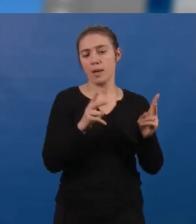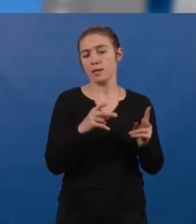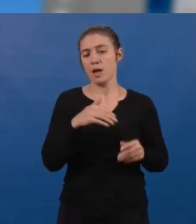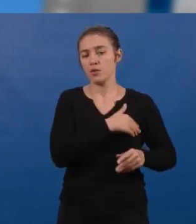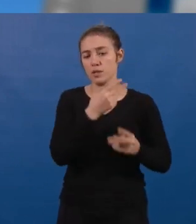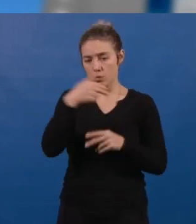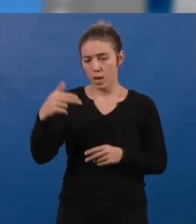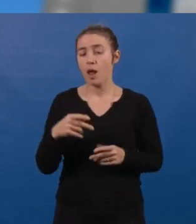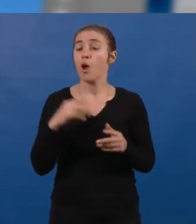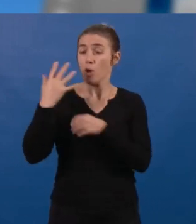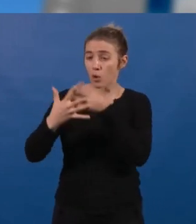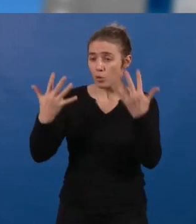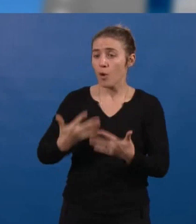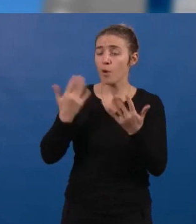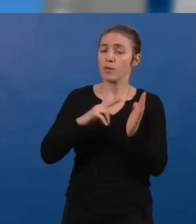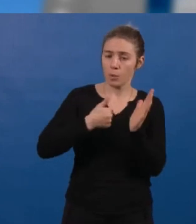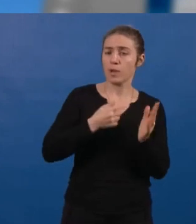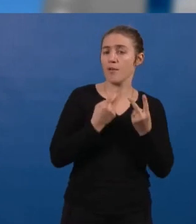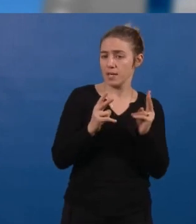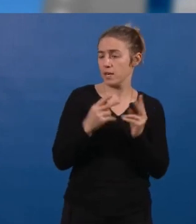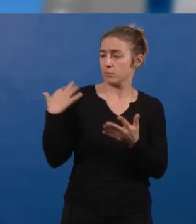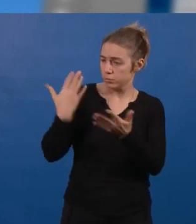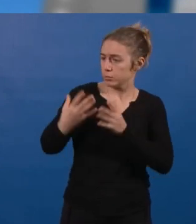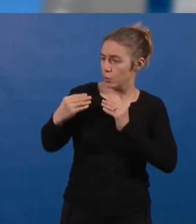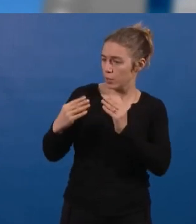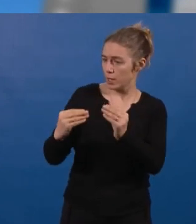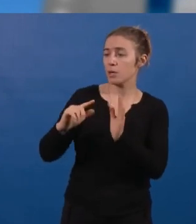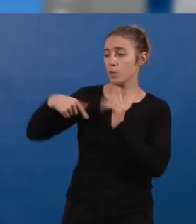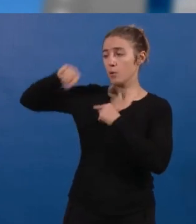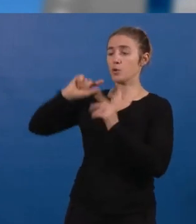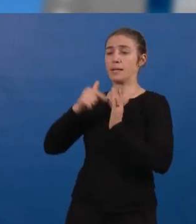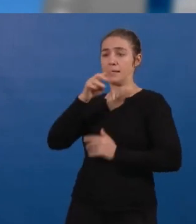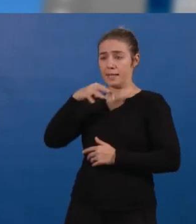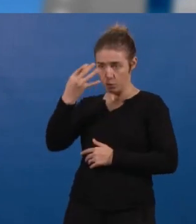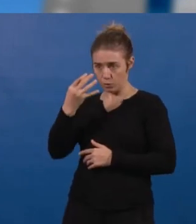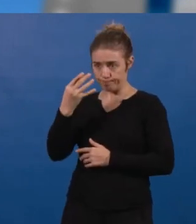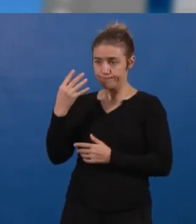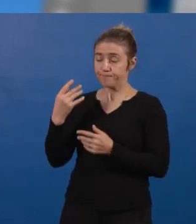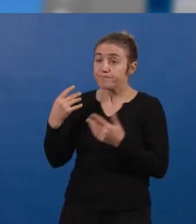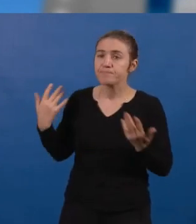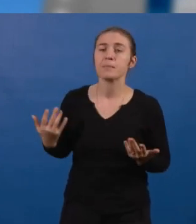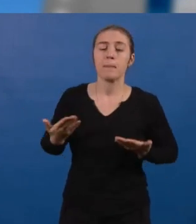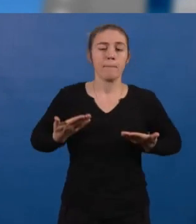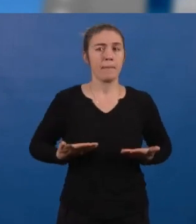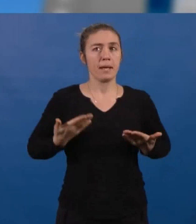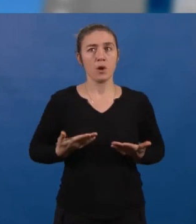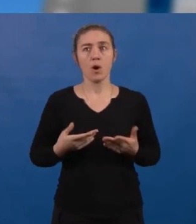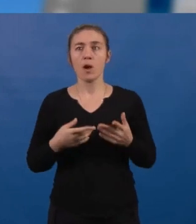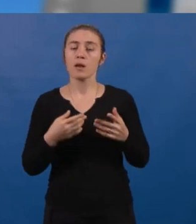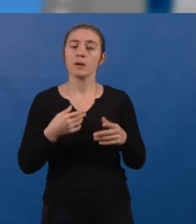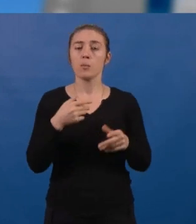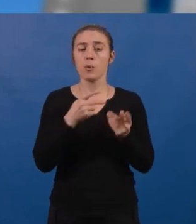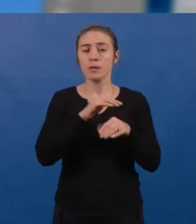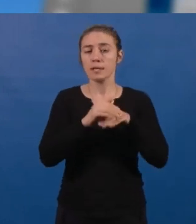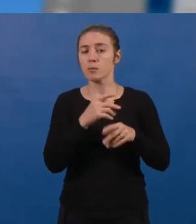ans de traduction concrète du contrat Ville de la métropole signé en 2014, il est fort utile d'évaluer les politiques publiques menées à